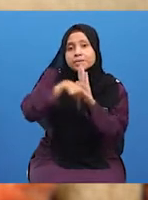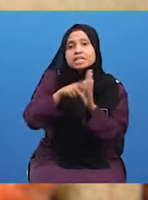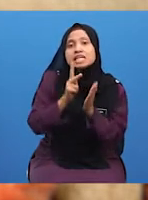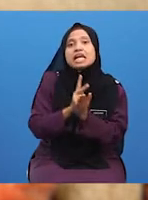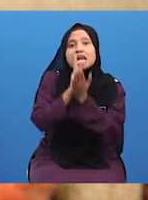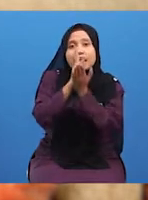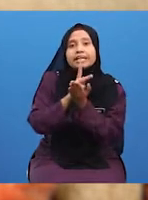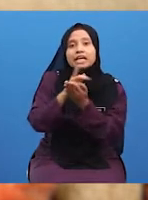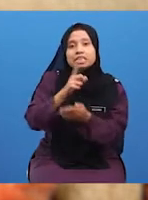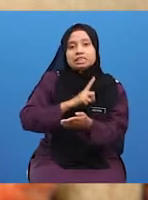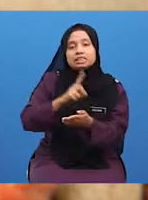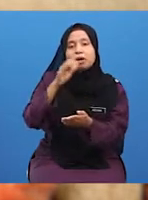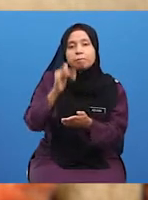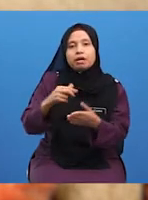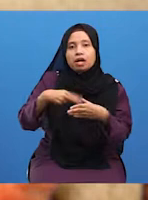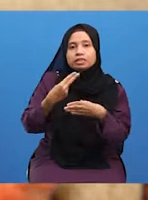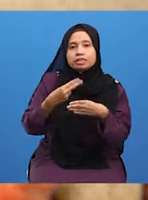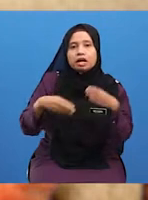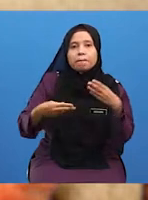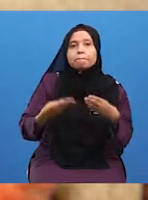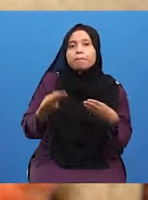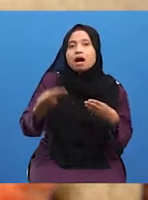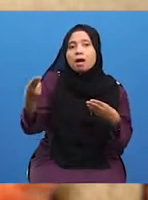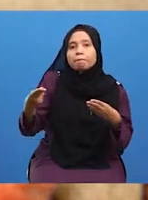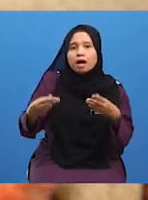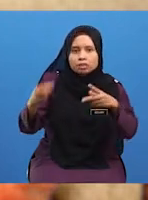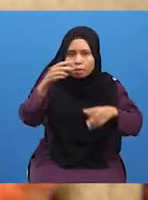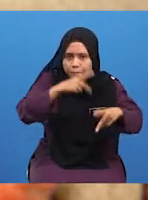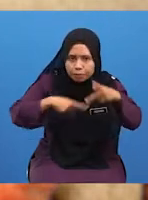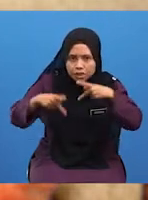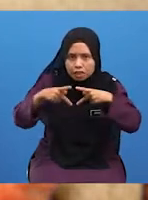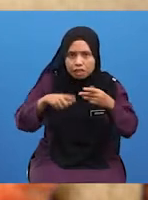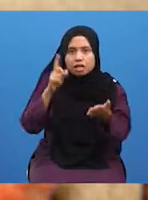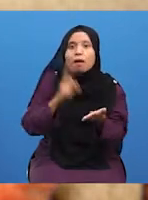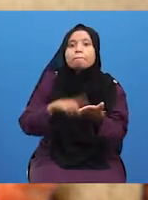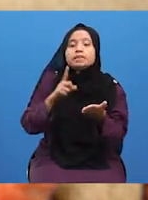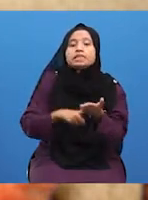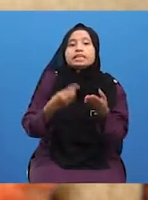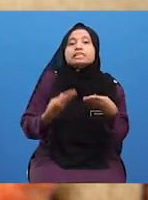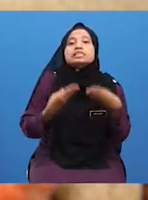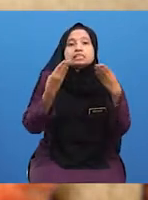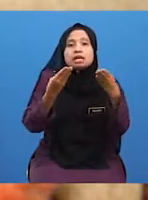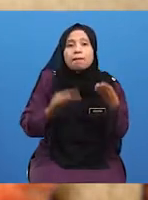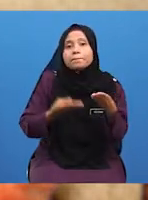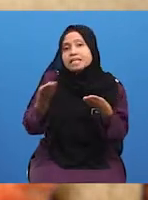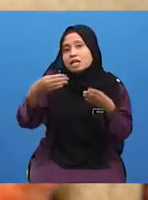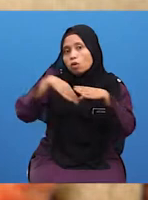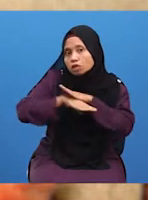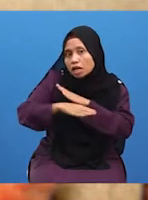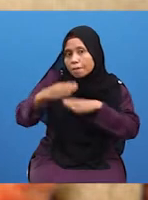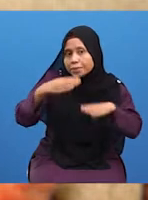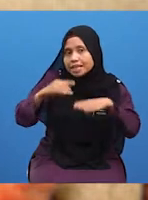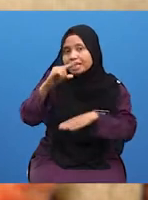menghasilkan bahan-bahan penyelidikan. Bincangkan sumbangan beliau dalam bidang